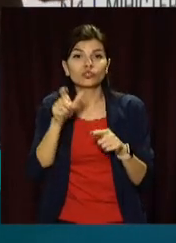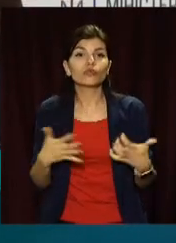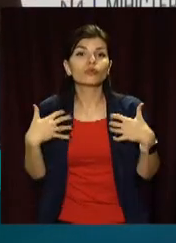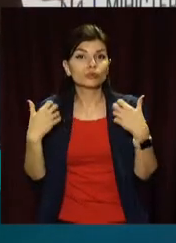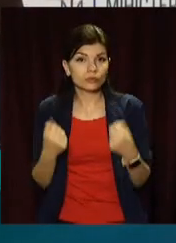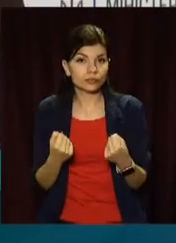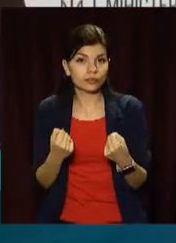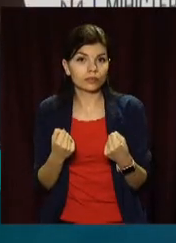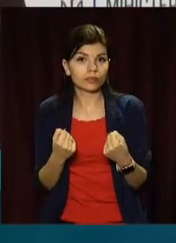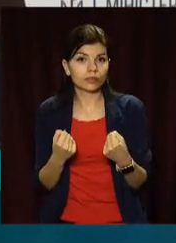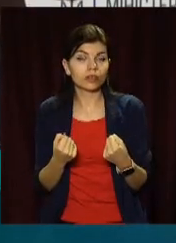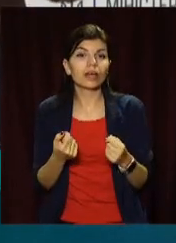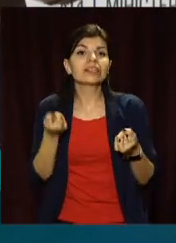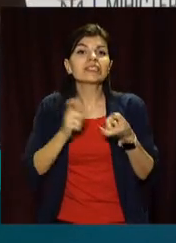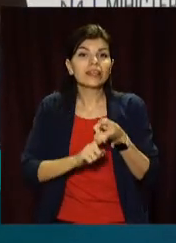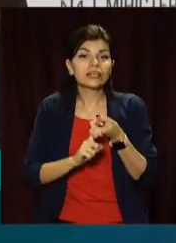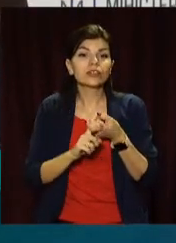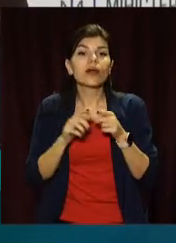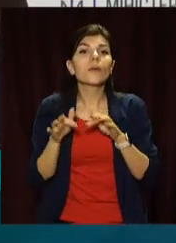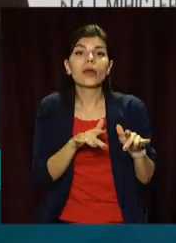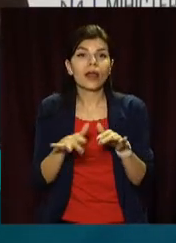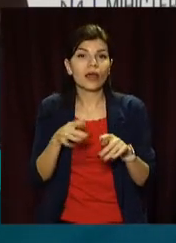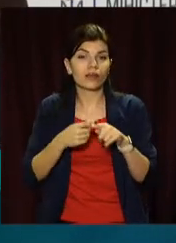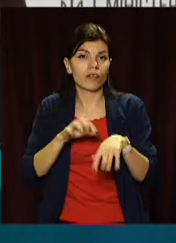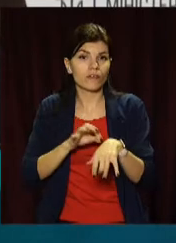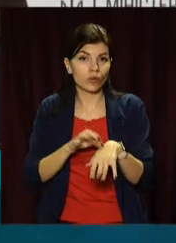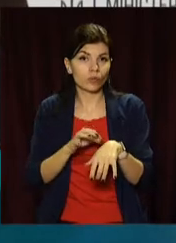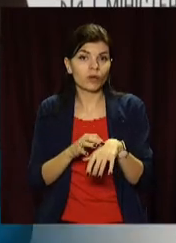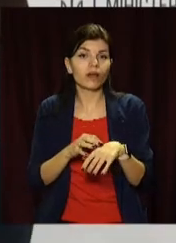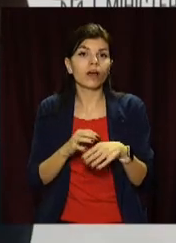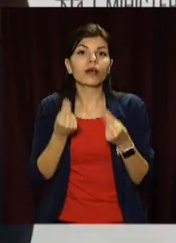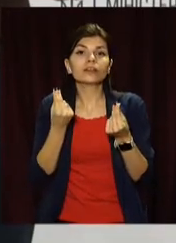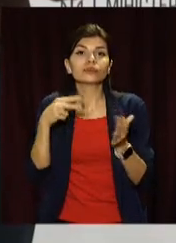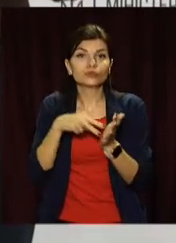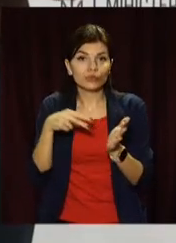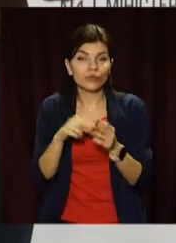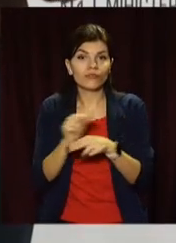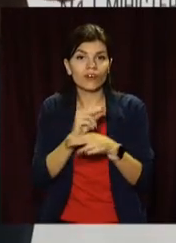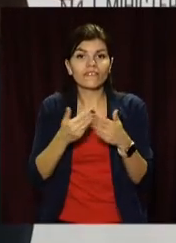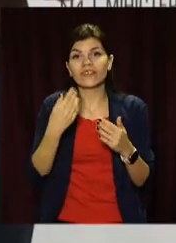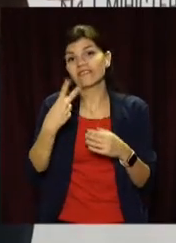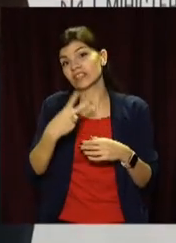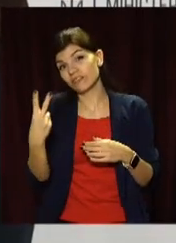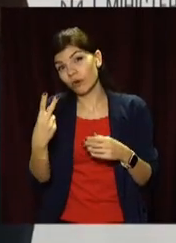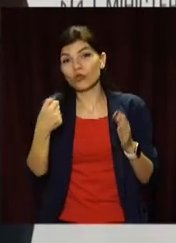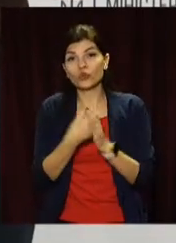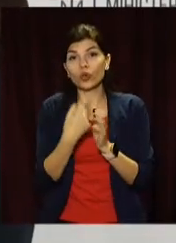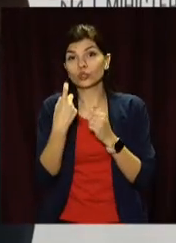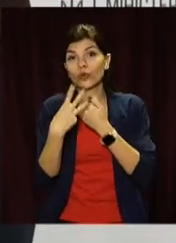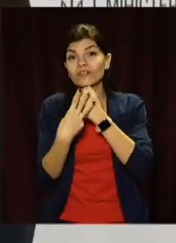одужала. В залежності від перебігу цієї хвороби, вартість лікування коштує від 22 до